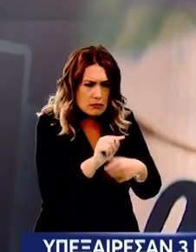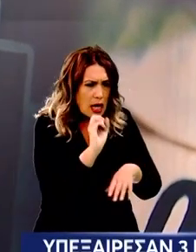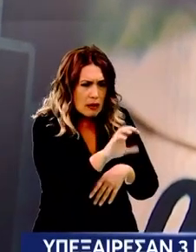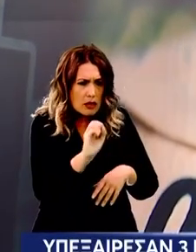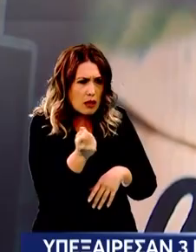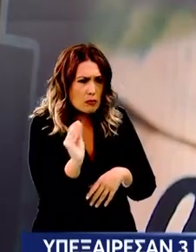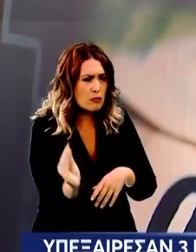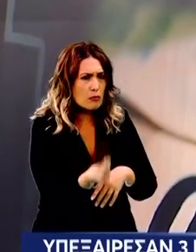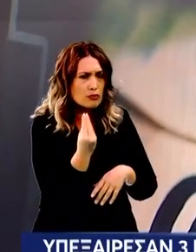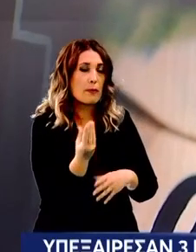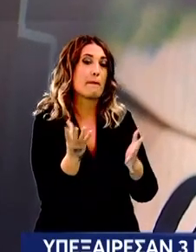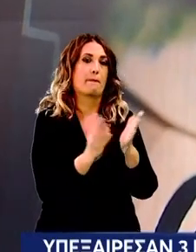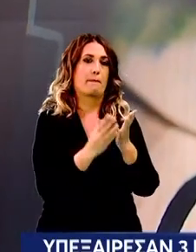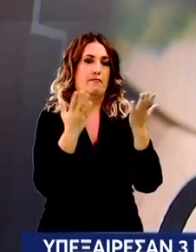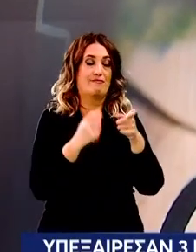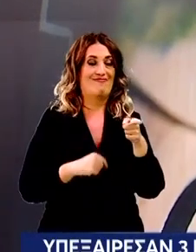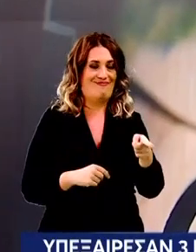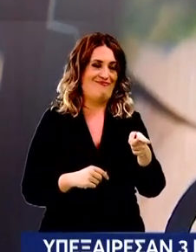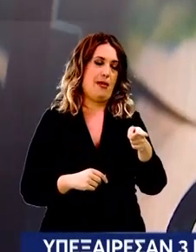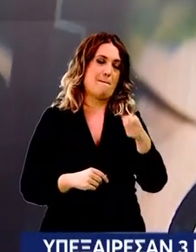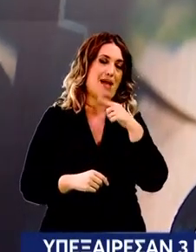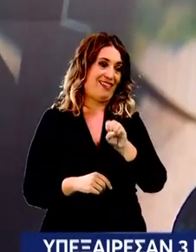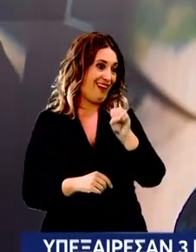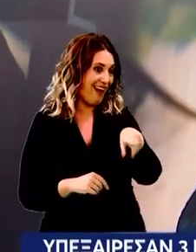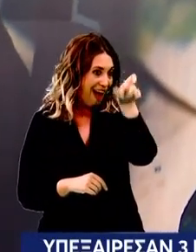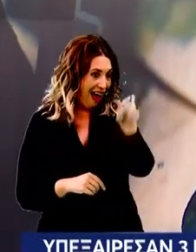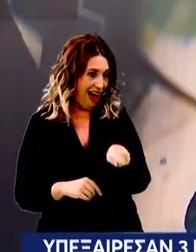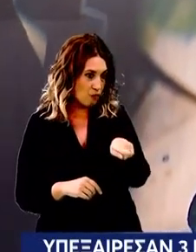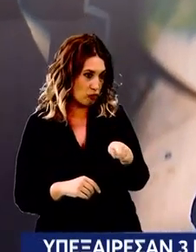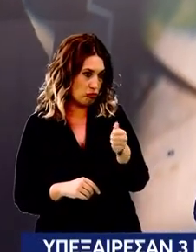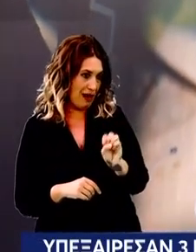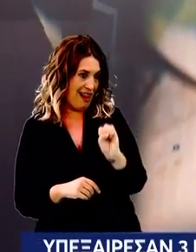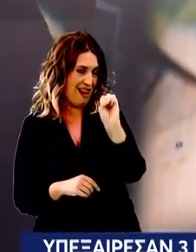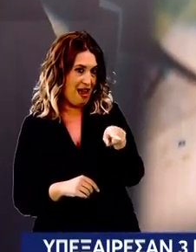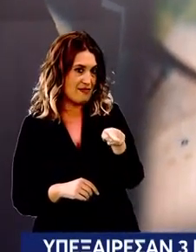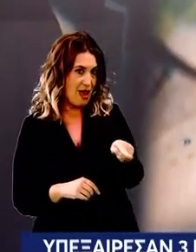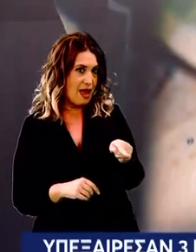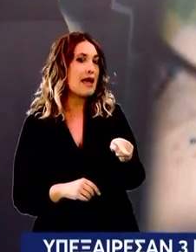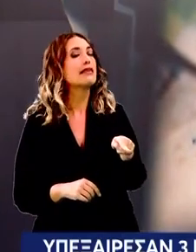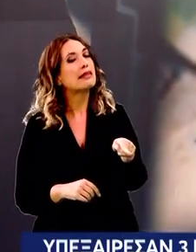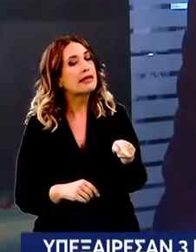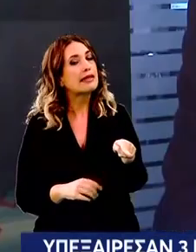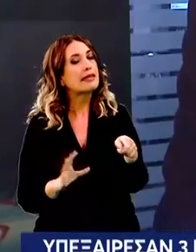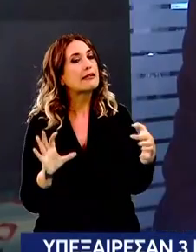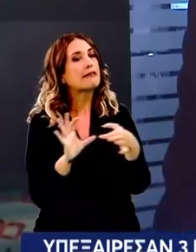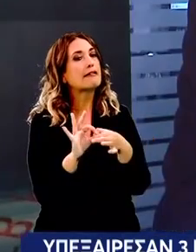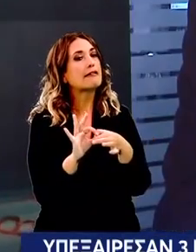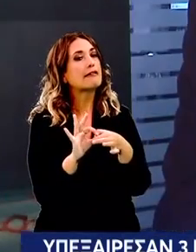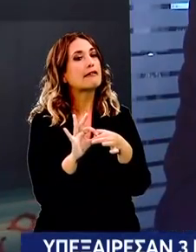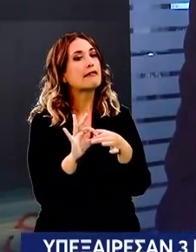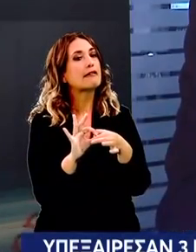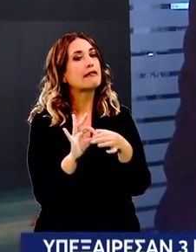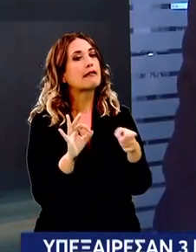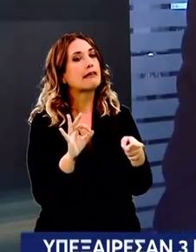από αυτούς που ήταν οι παραλήπτες κατά κάποιο τρόπο αυτών των χρηματικών ποσών φέρεται ότι έχει εμπλοκή, ο Βασίλης τα ξέρει πολύ